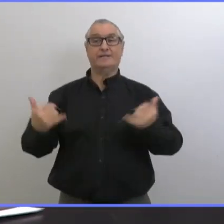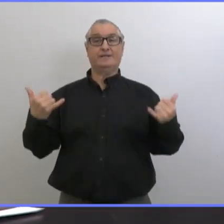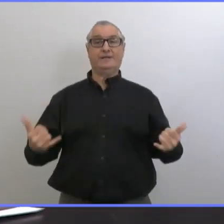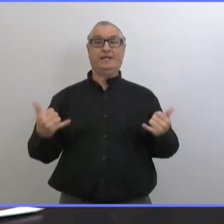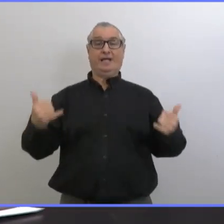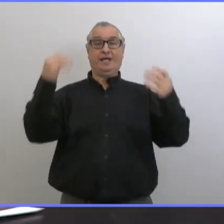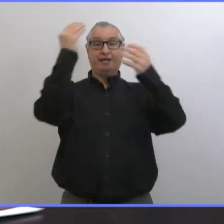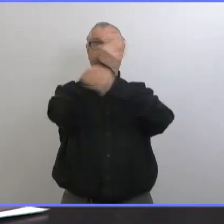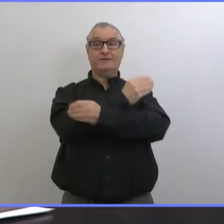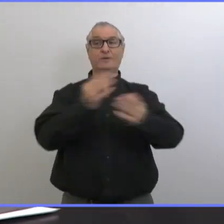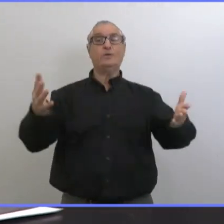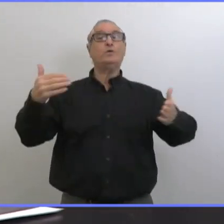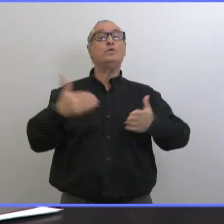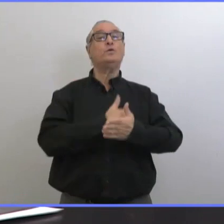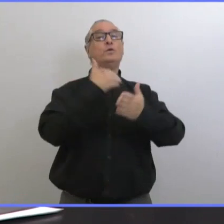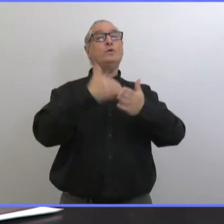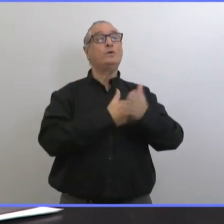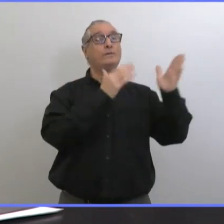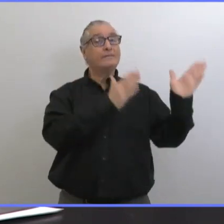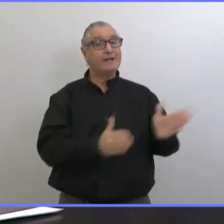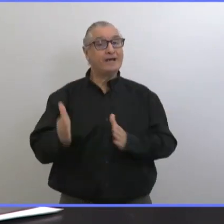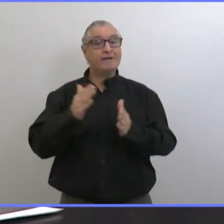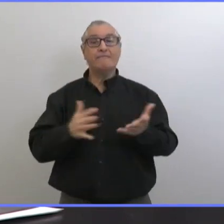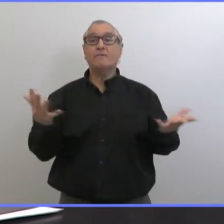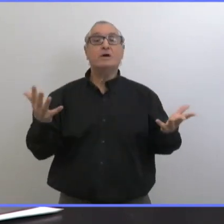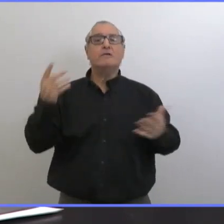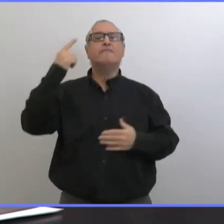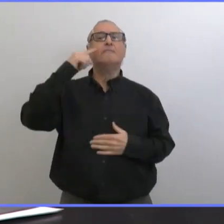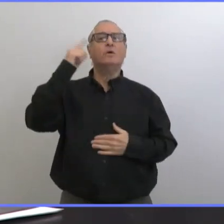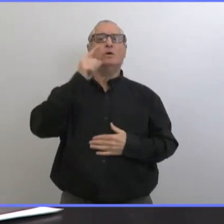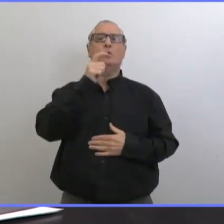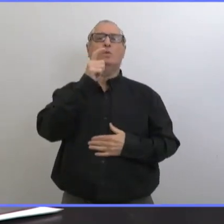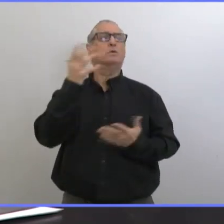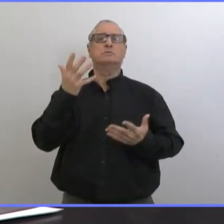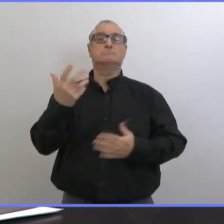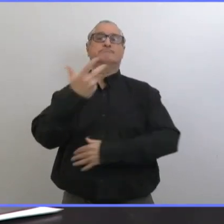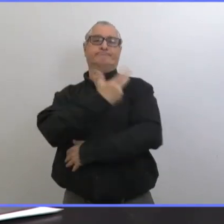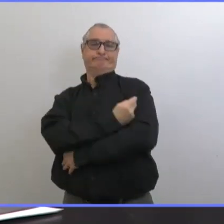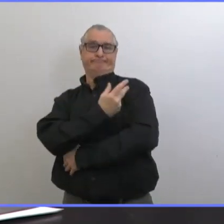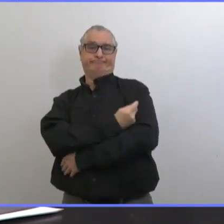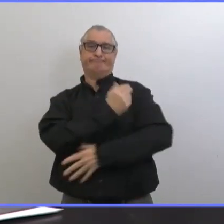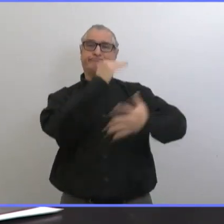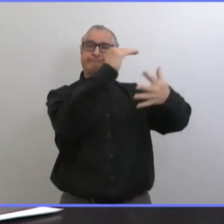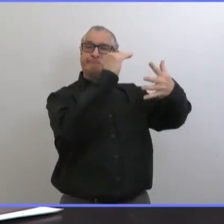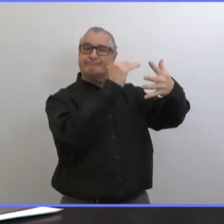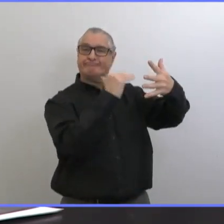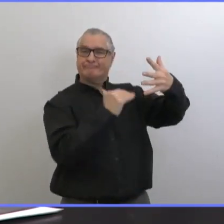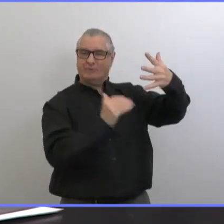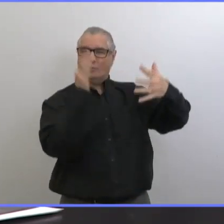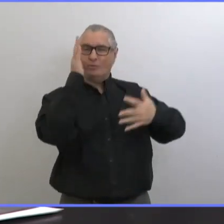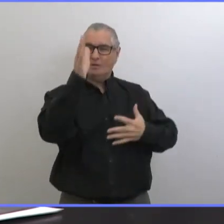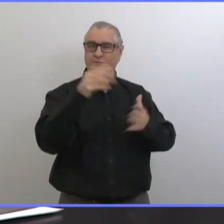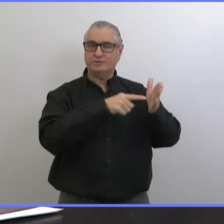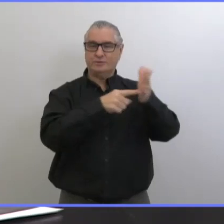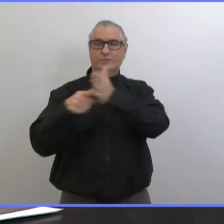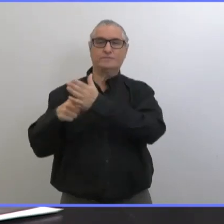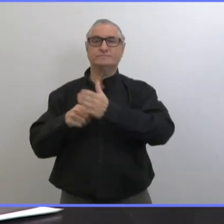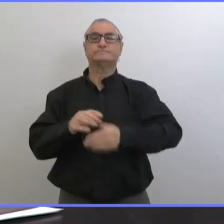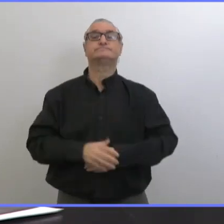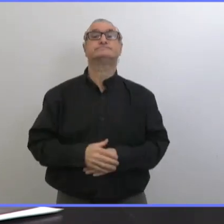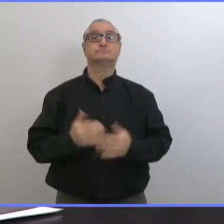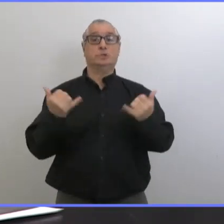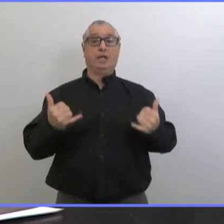vais me donner les dernières nouvelles quant à la vaccination de tous les Manitobains. Donc, vais montrer quelques